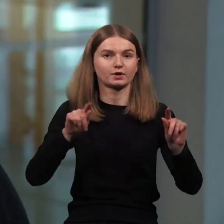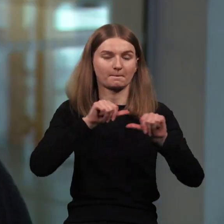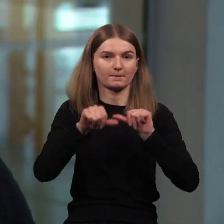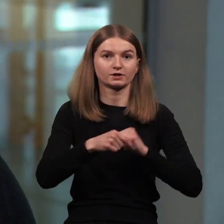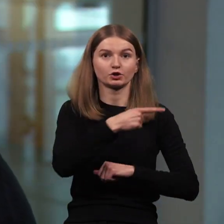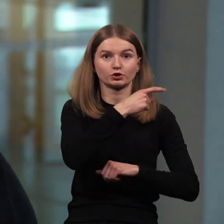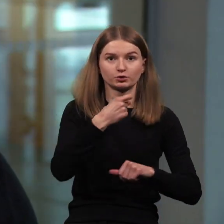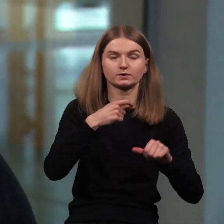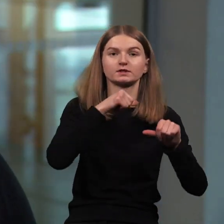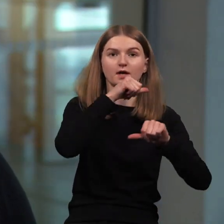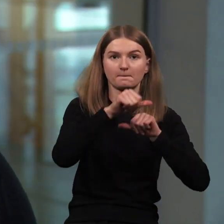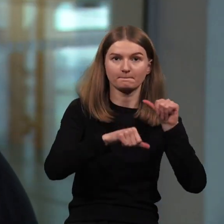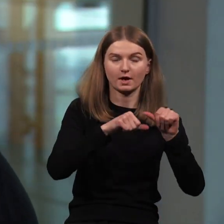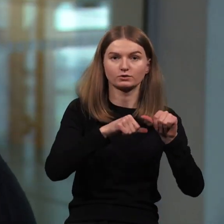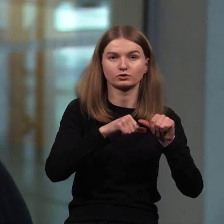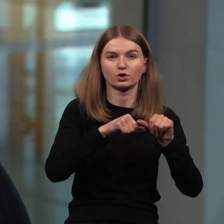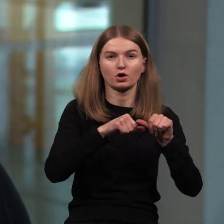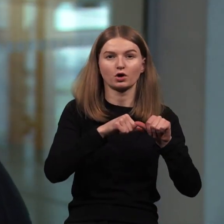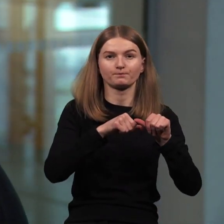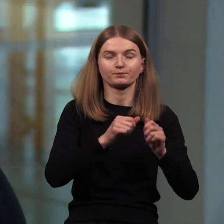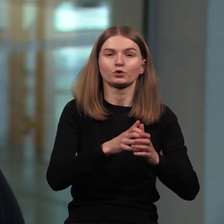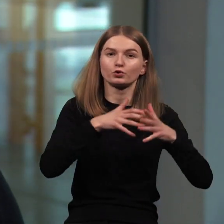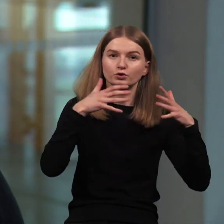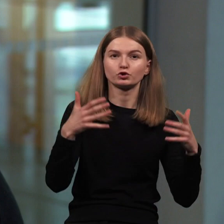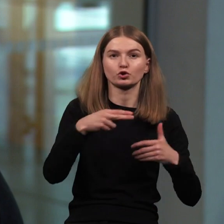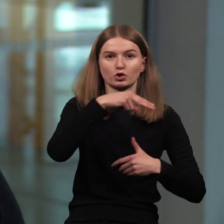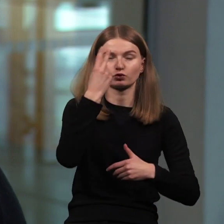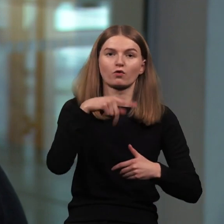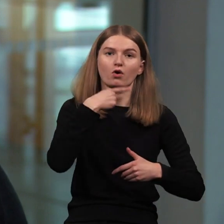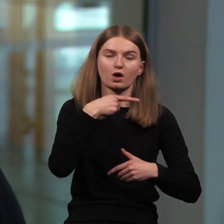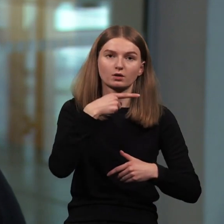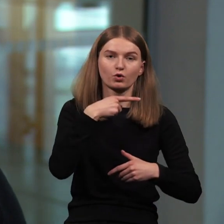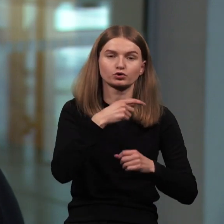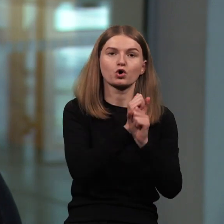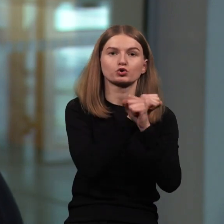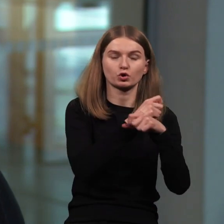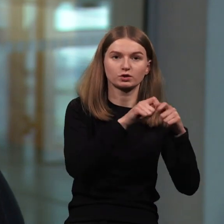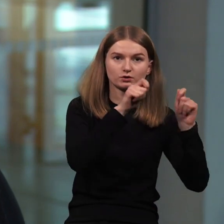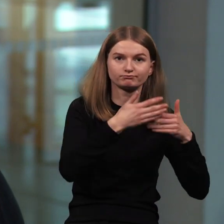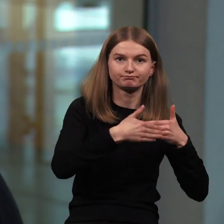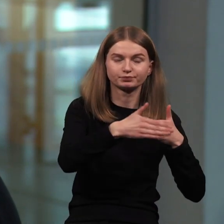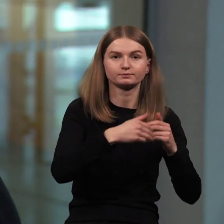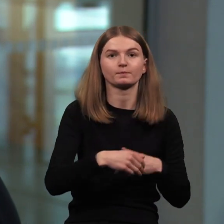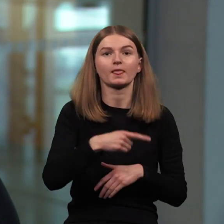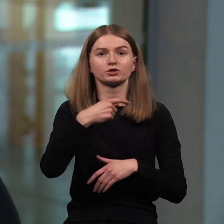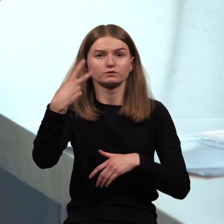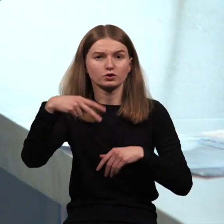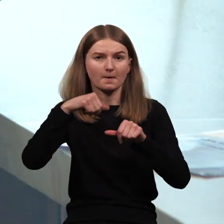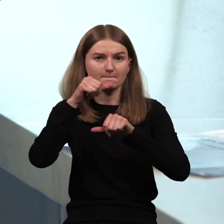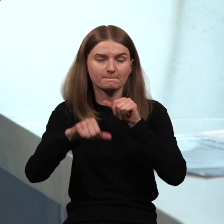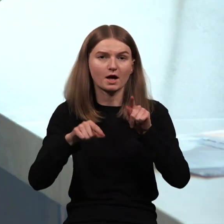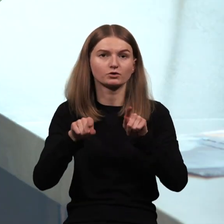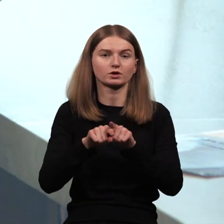nuo didžiojo lietuvių kalbo žodyno pradžios, šimtas dvidešimt metų, kai atgavome spaudę lietuviškais rašmenimis,